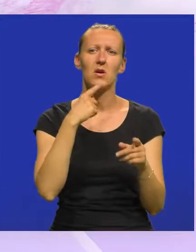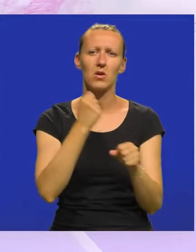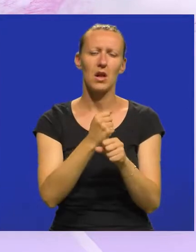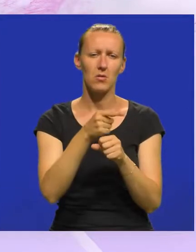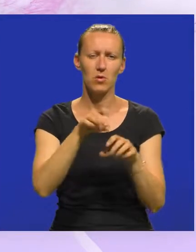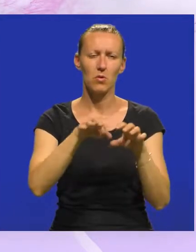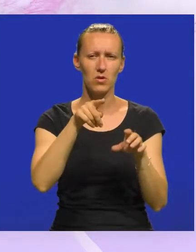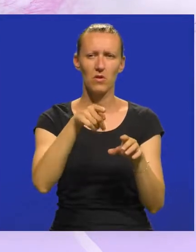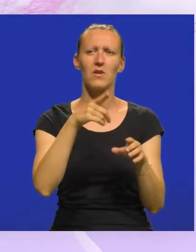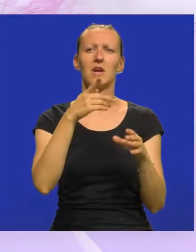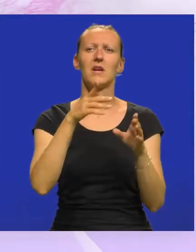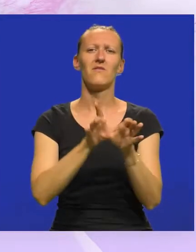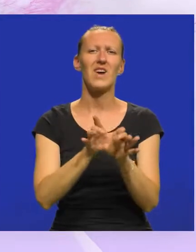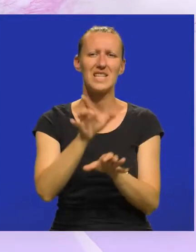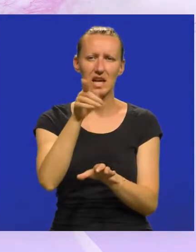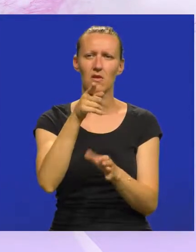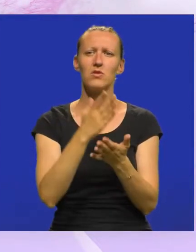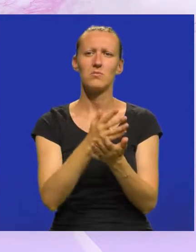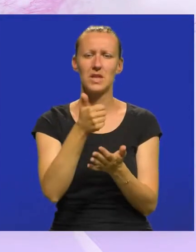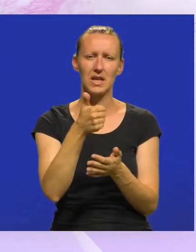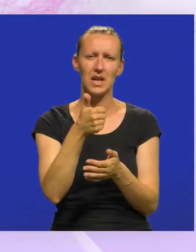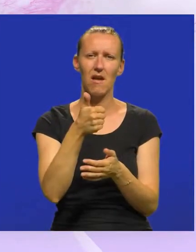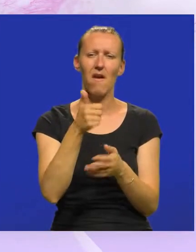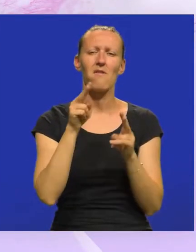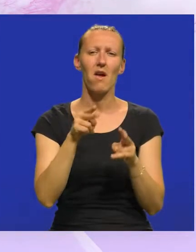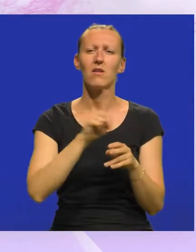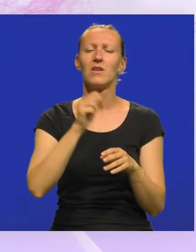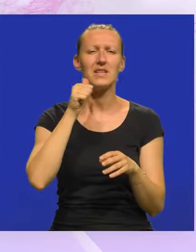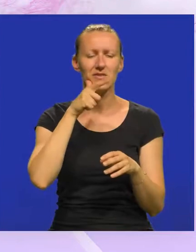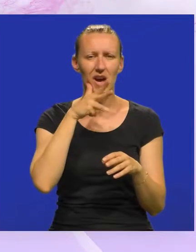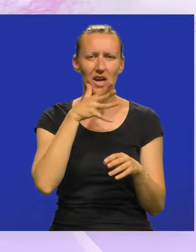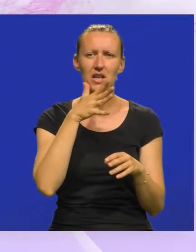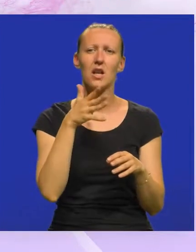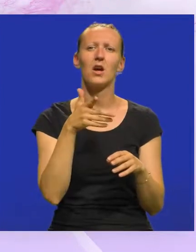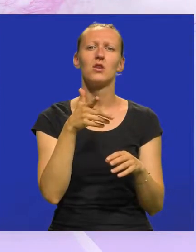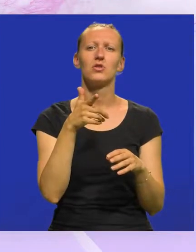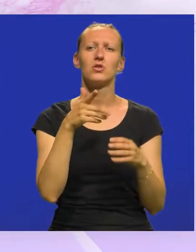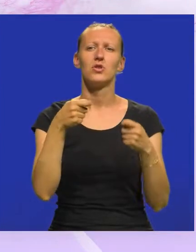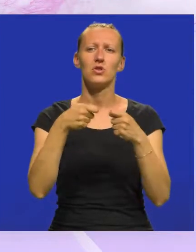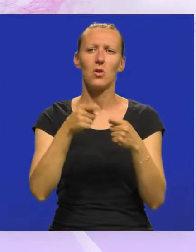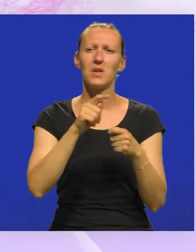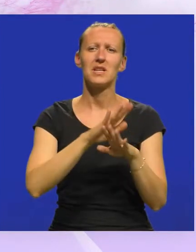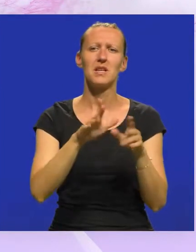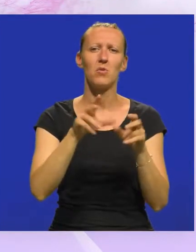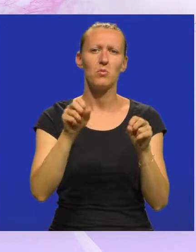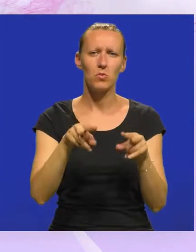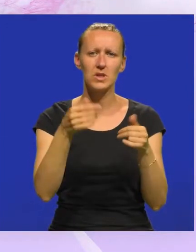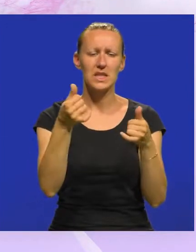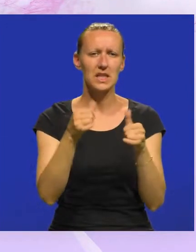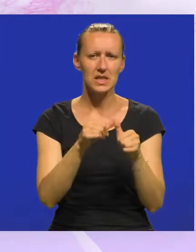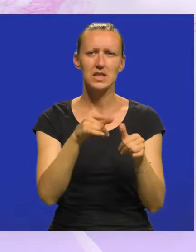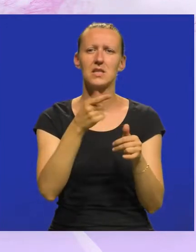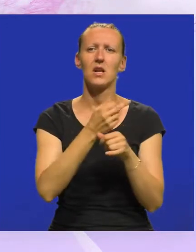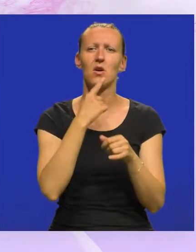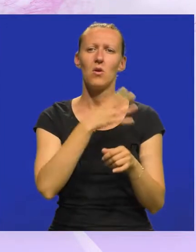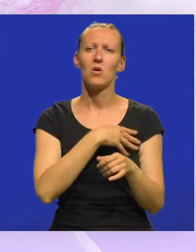radimo tu o posebnom multimedijalnom fasadom. Ovo će postati jedan zaista nesvakidašnji sklop ne samo u pulskim i istarskim